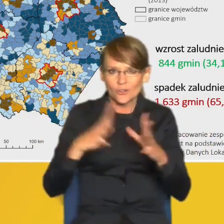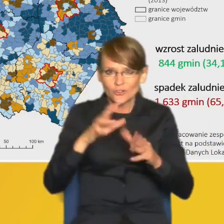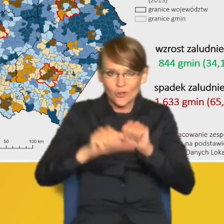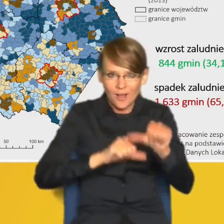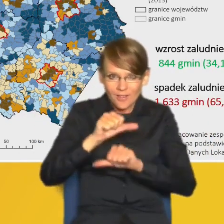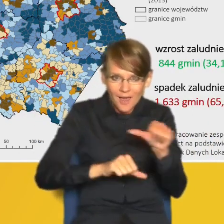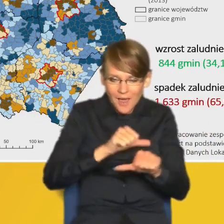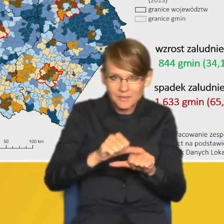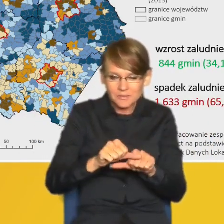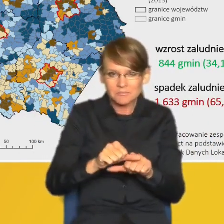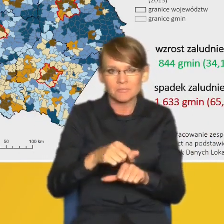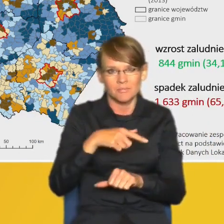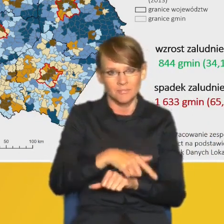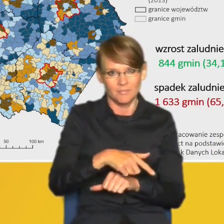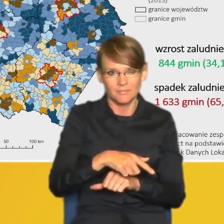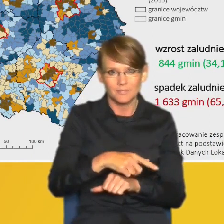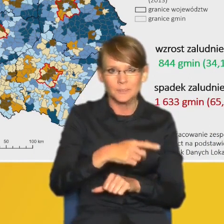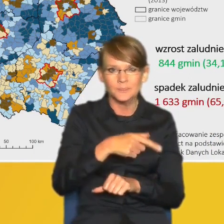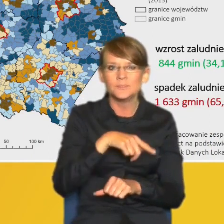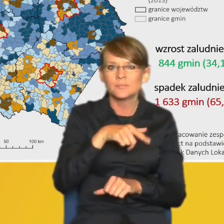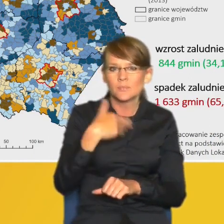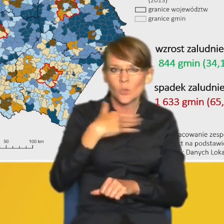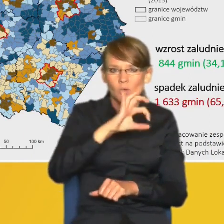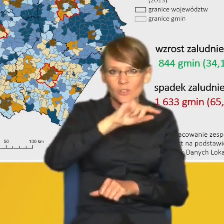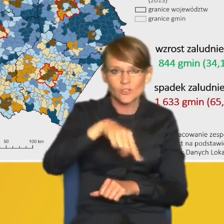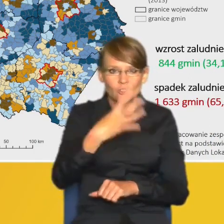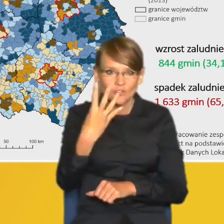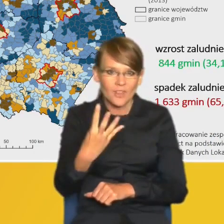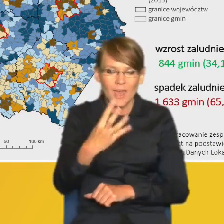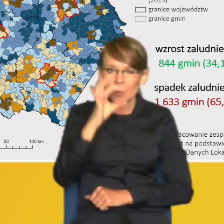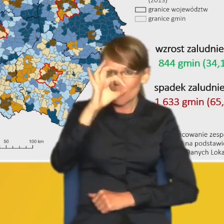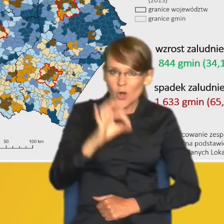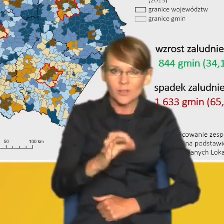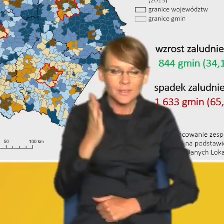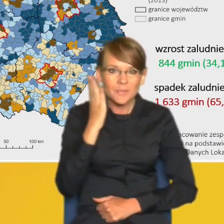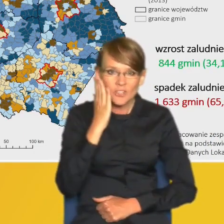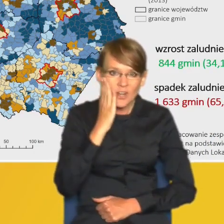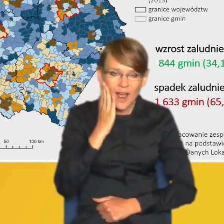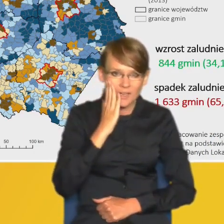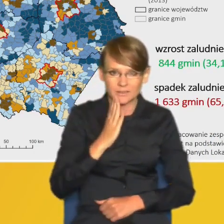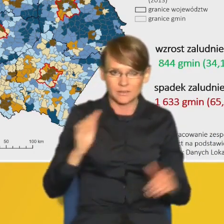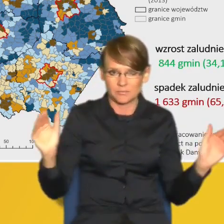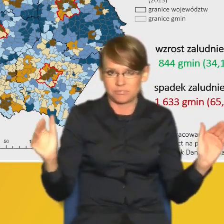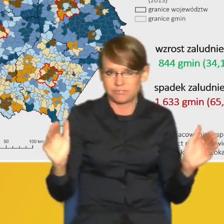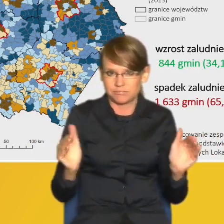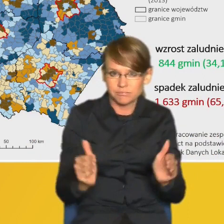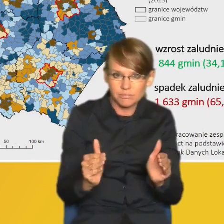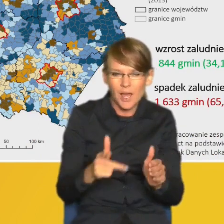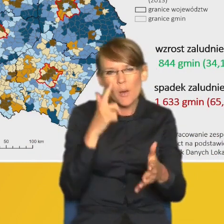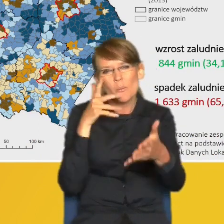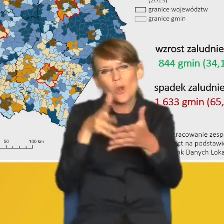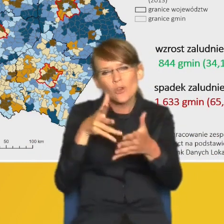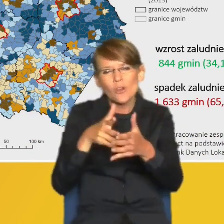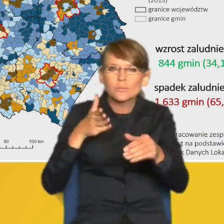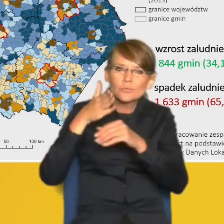,4% mieszkańców kraju ubyło. Prognozy demograficzne